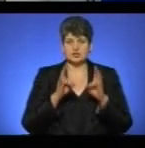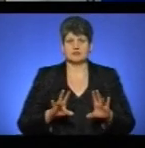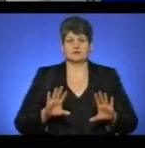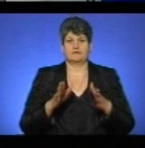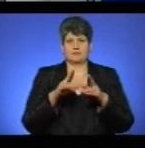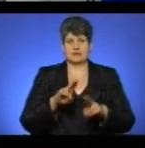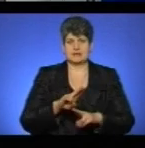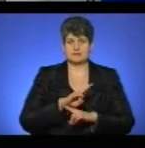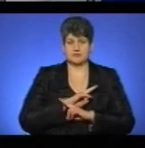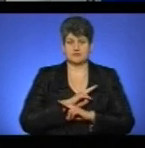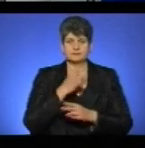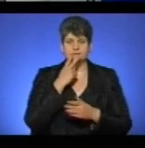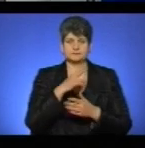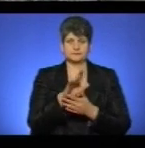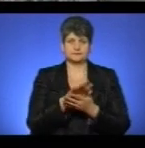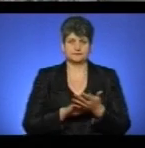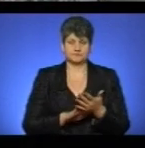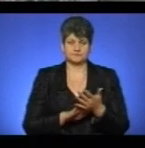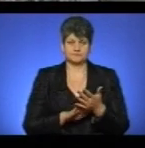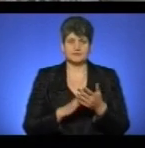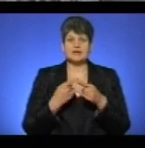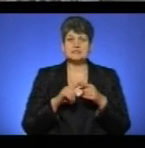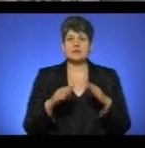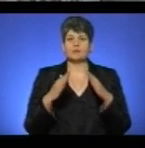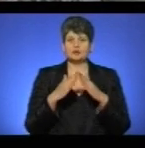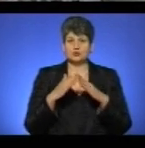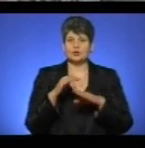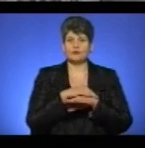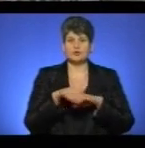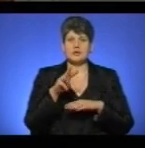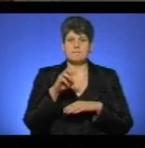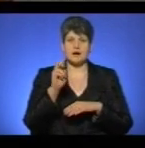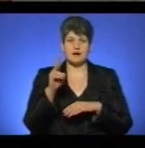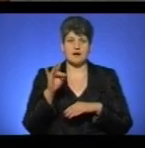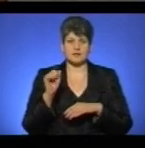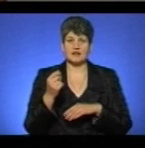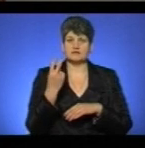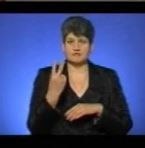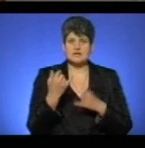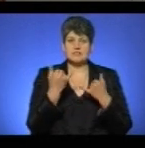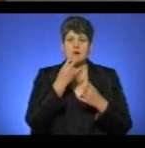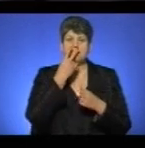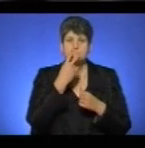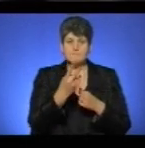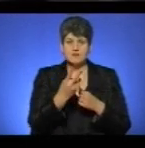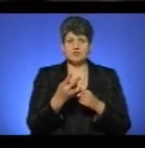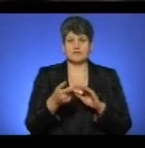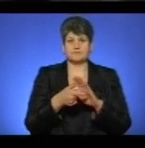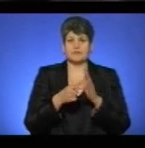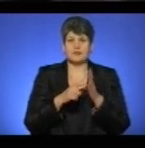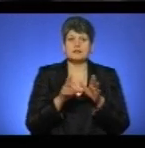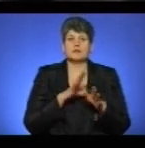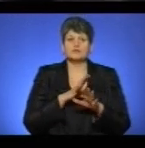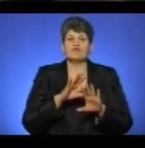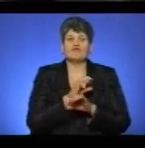випадку. Детальніше у сюжеті. Це будинок на вулиці Макаренка-2. Зараз ви бачите кадри кімнати, де стався